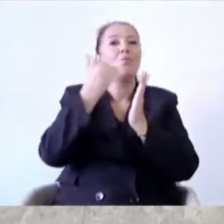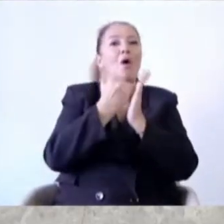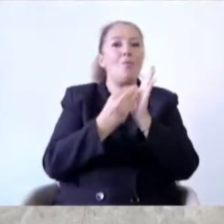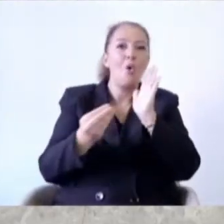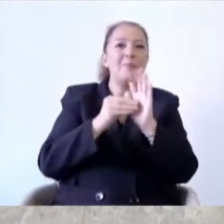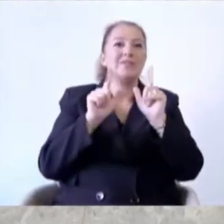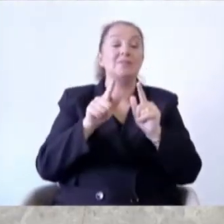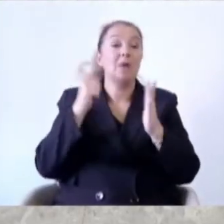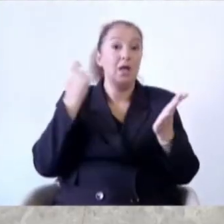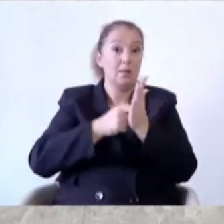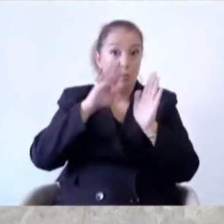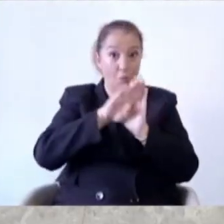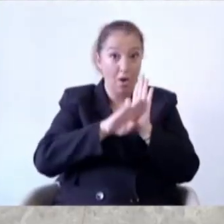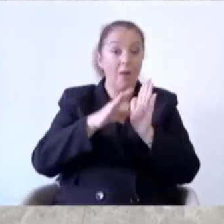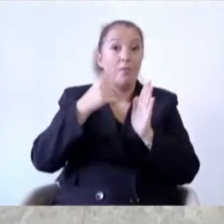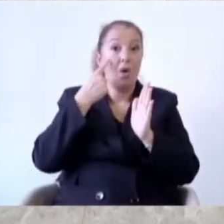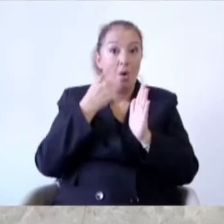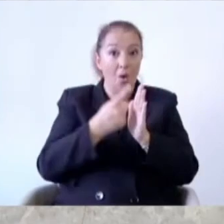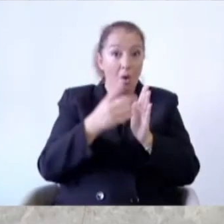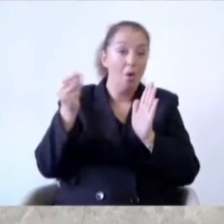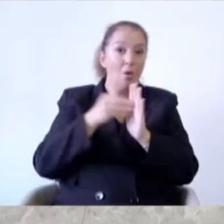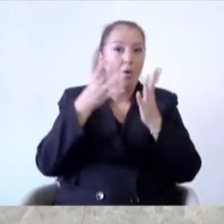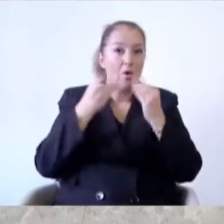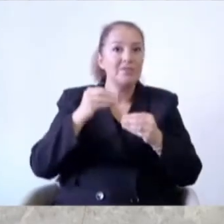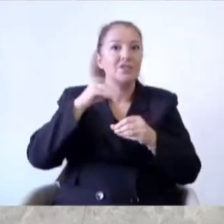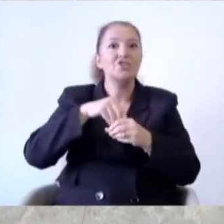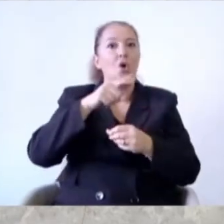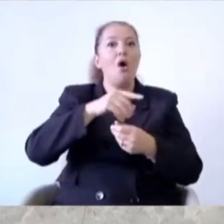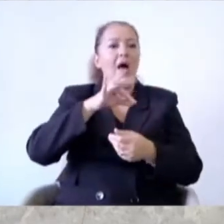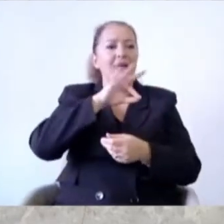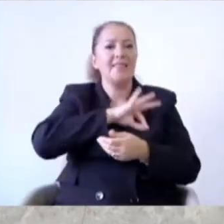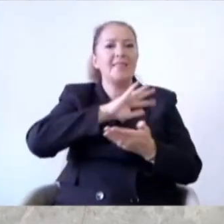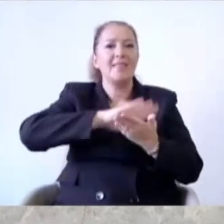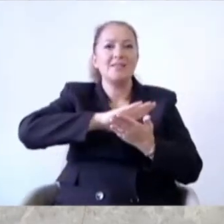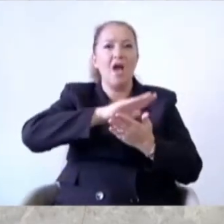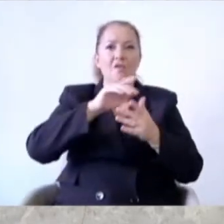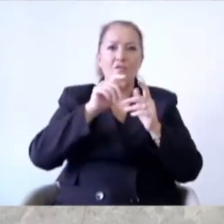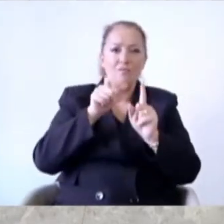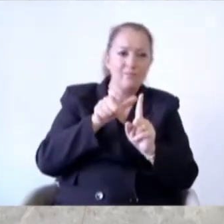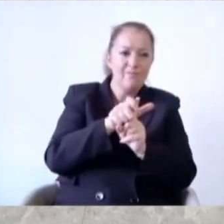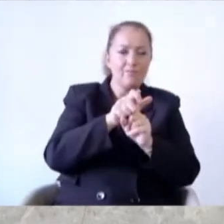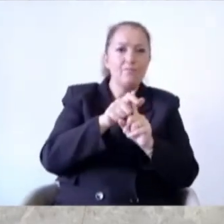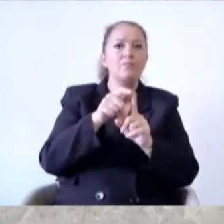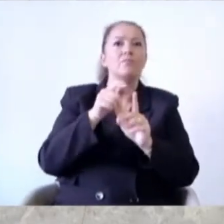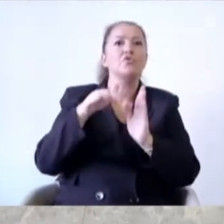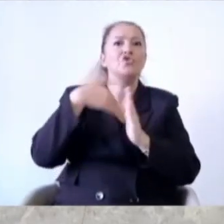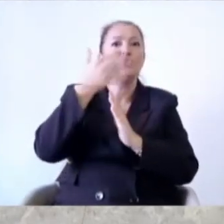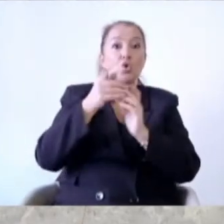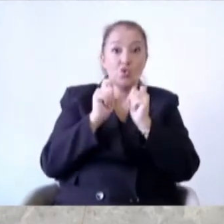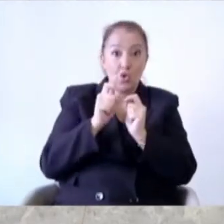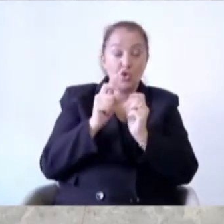Yatırım programına alınabilmesi için tasarruf tedbirleri karşısında zorunlu haller dışında iki bin yirmi beş